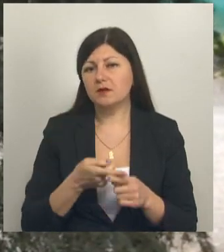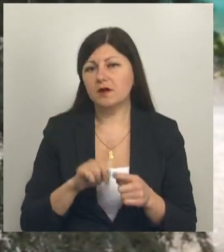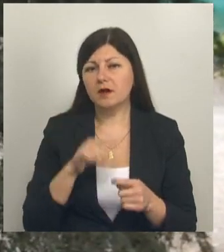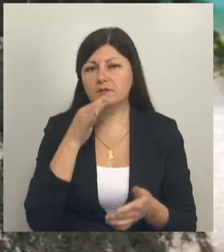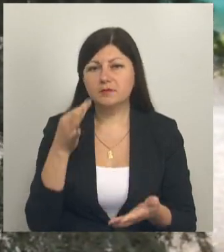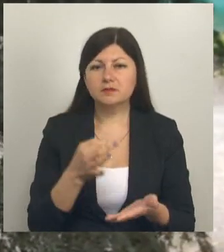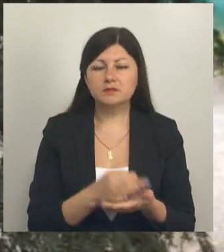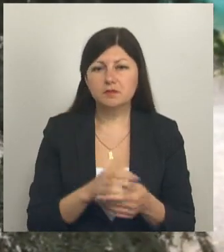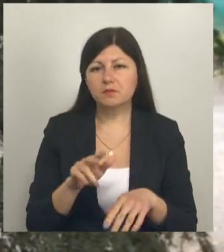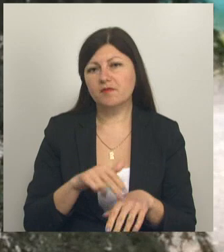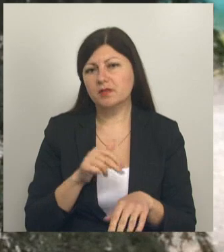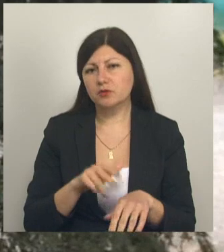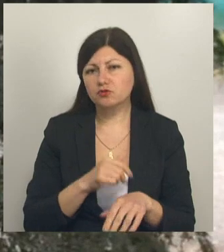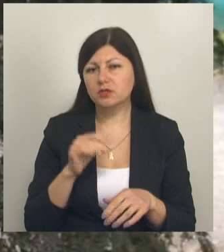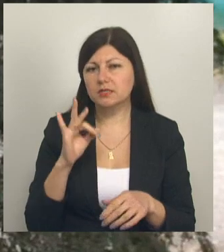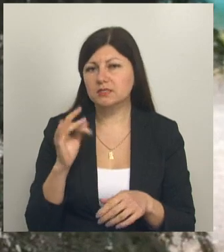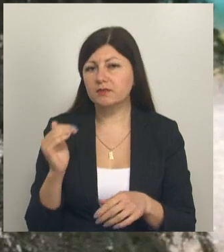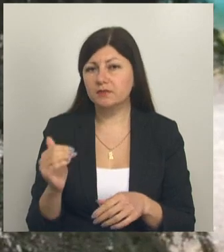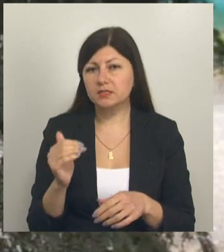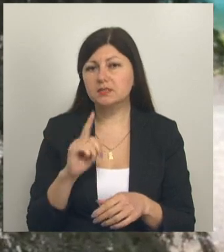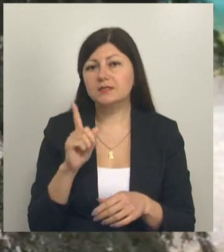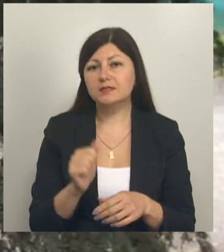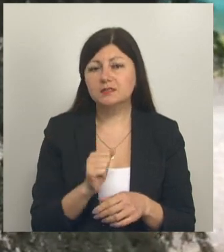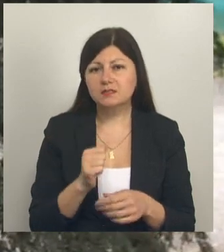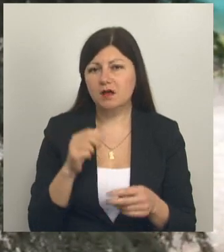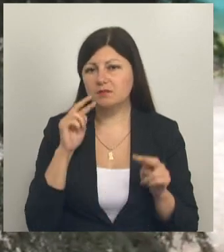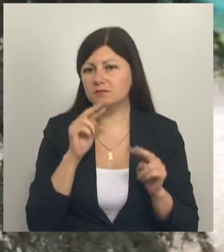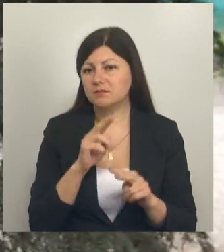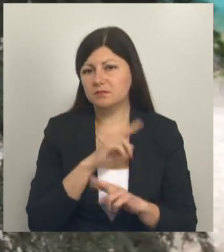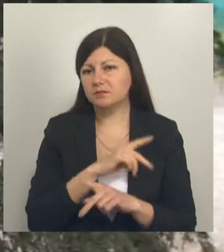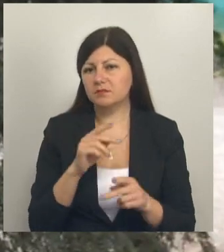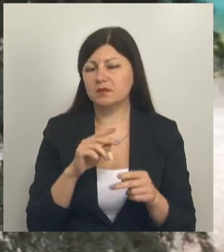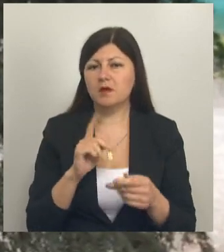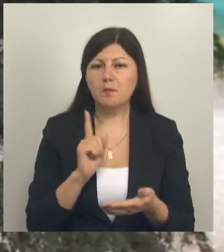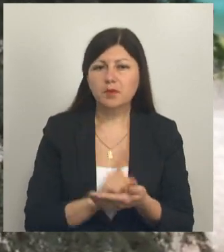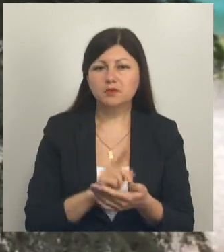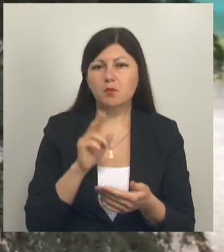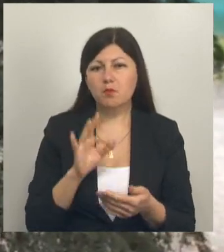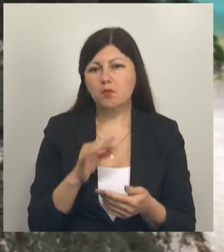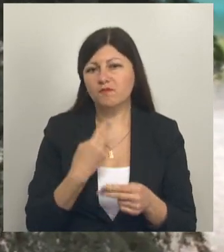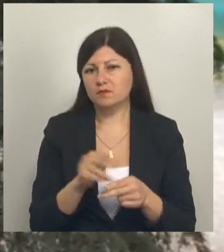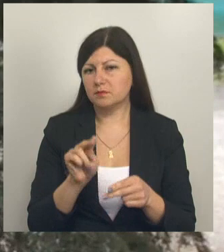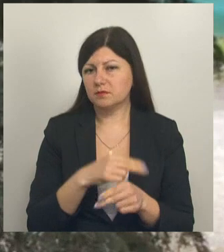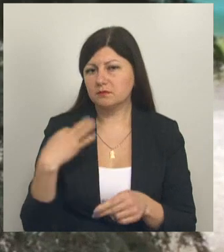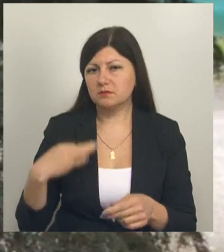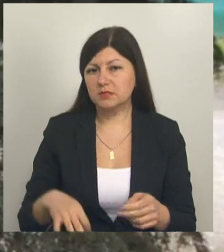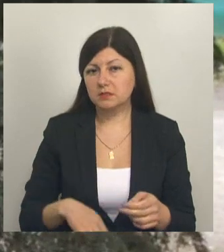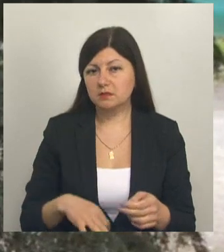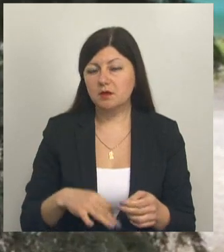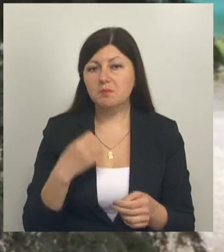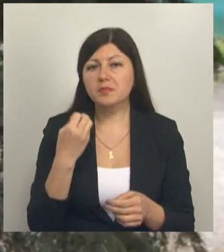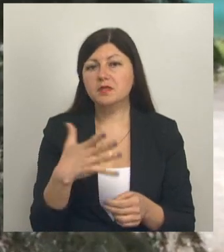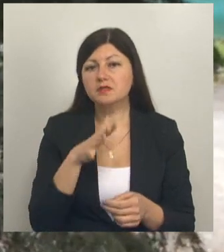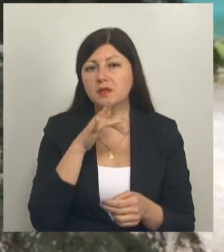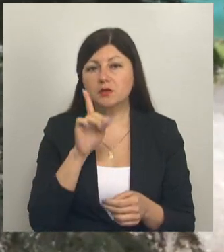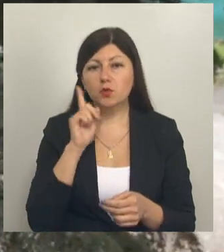административных правонарушениях Российской Федерации за недодлежащее исполнение обязанностей по содержанию и воспитанию сына. 15